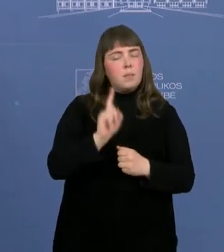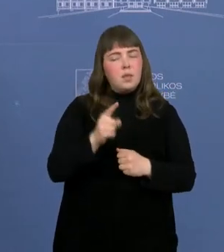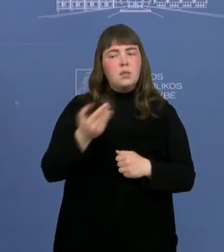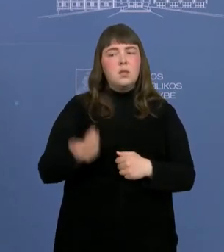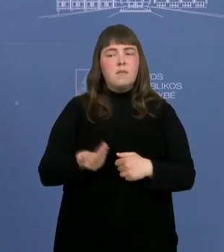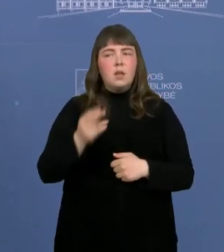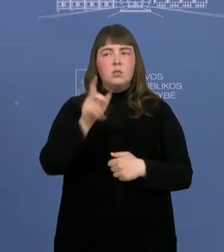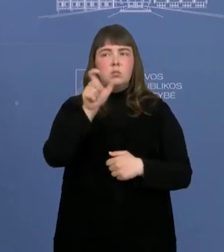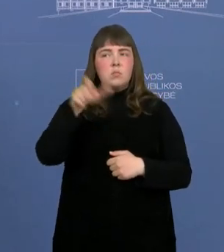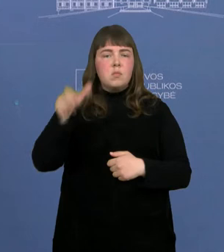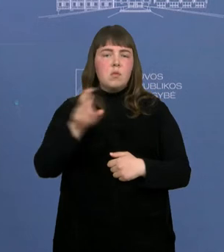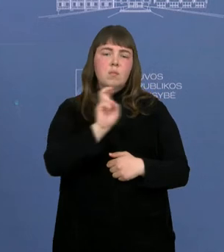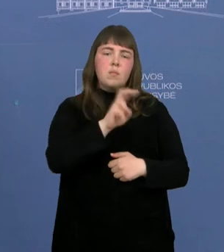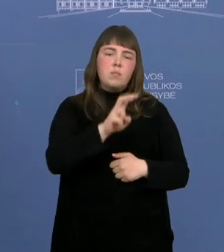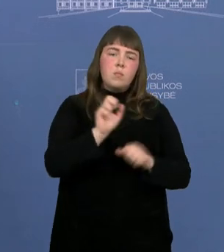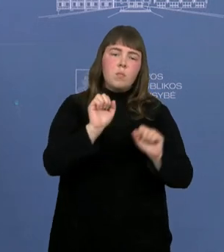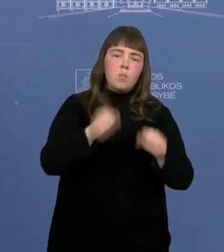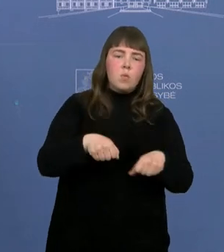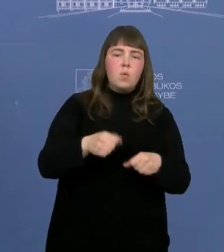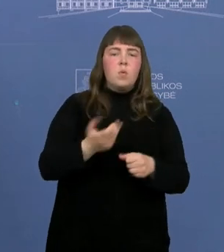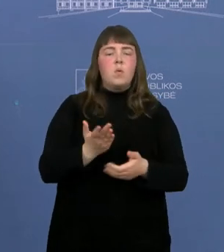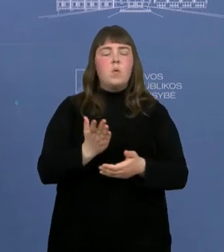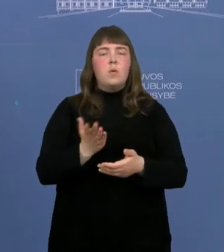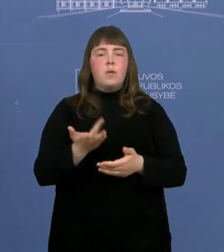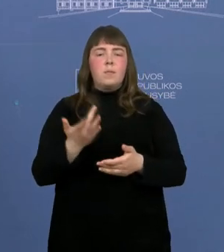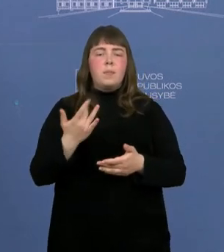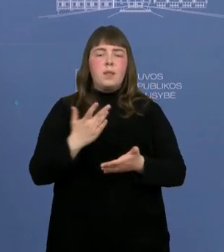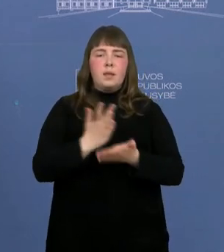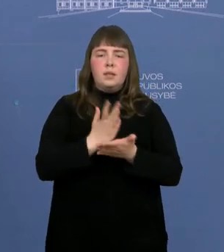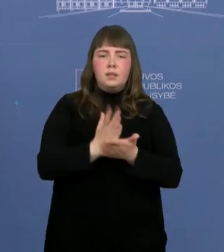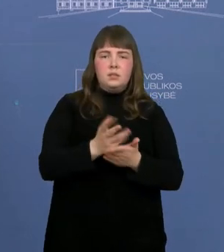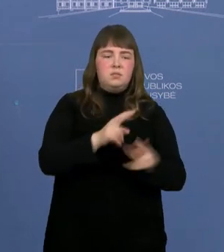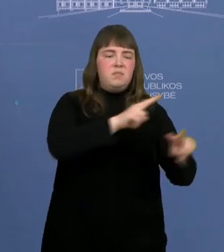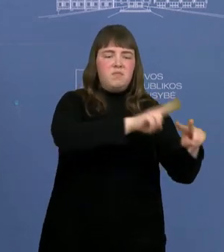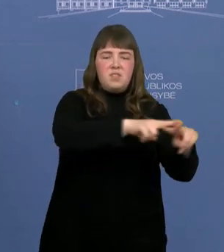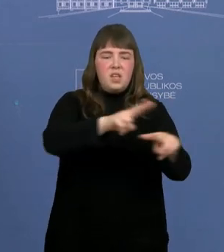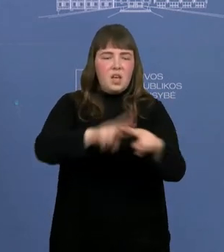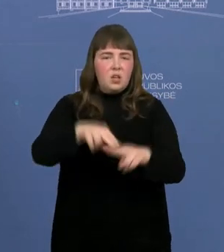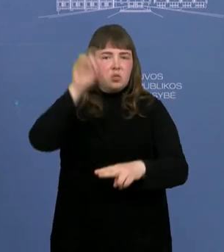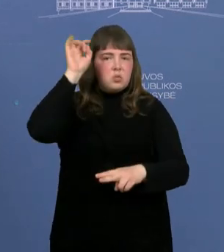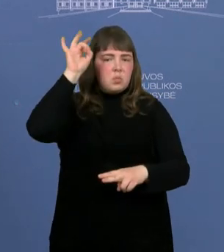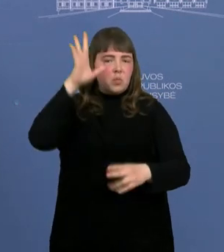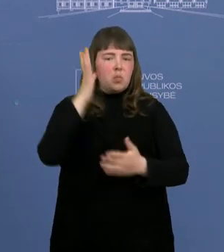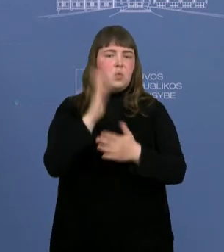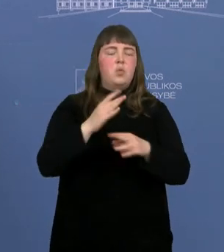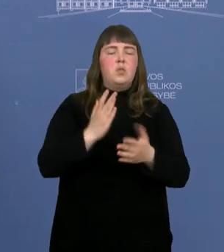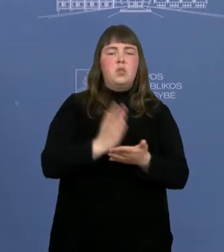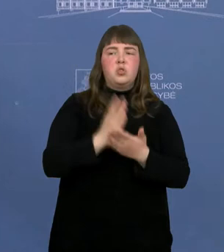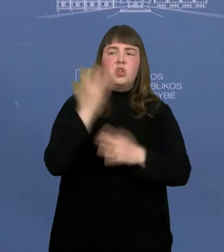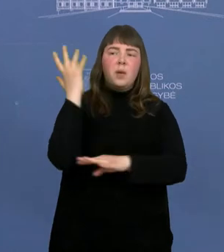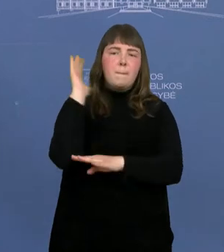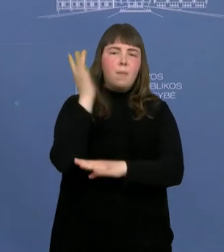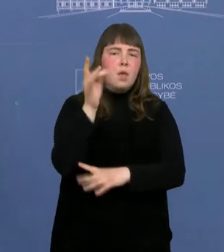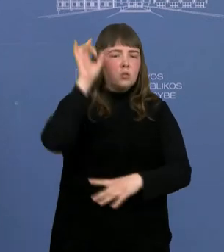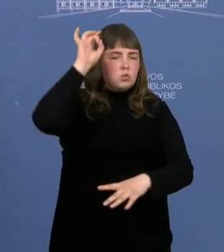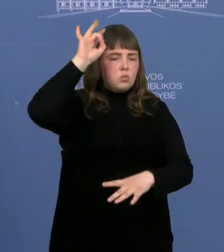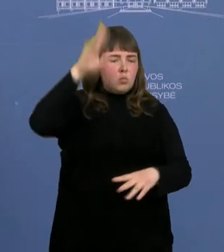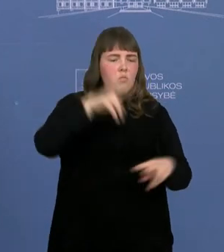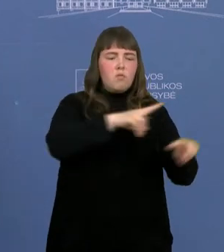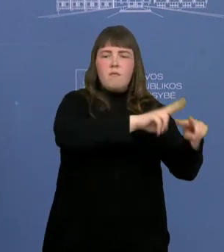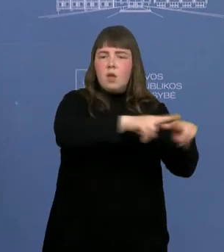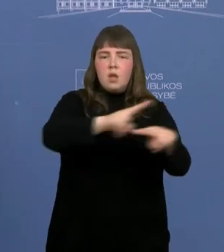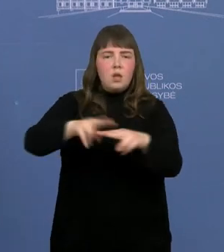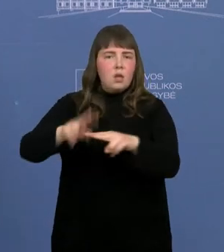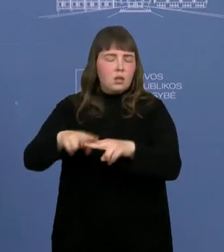gyventojams lankytis, ypač tenai partizanų žieminės yra ir kiti dalykai, tai žymus o žolynai už